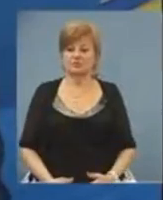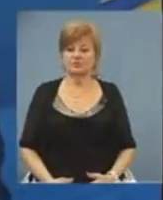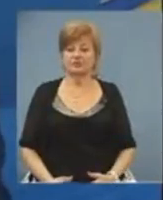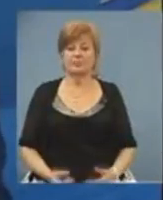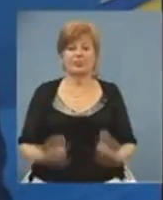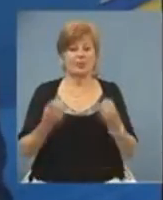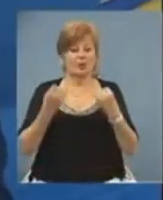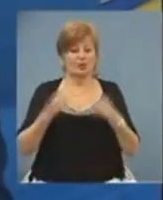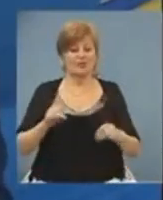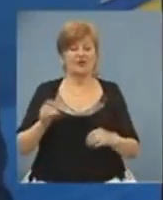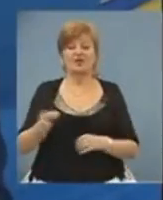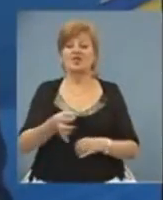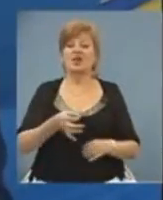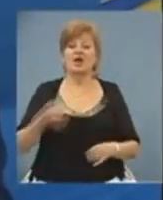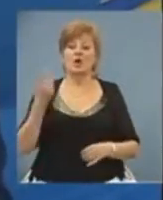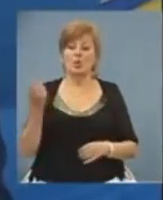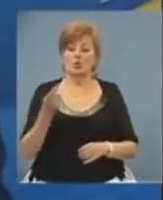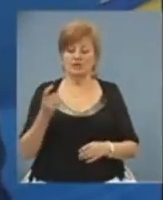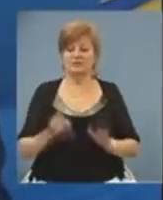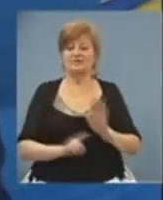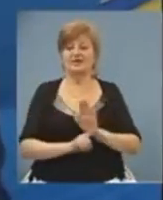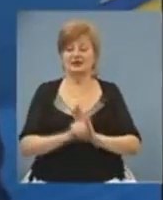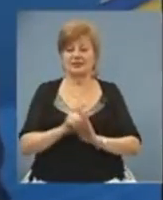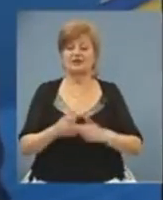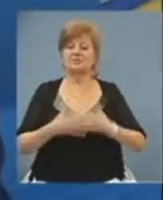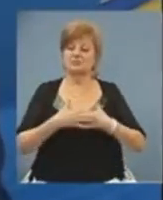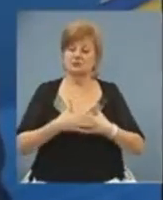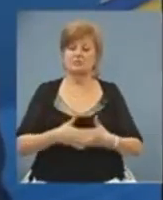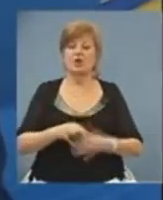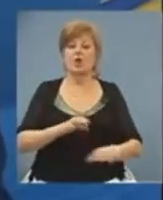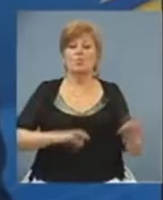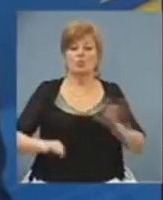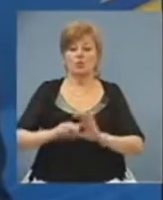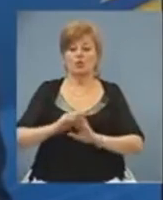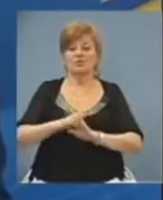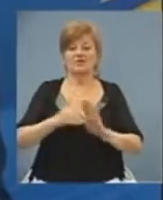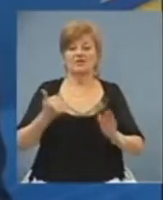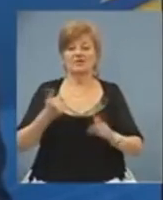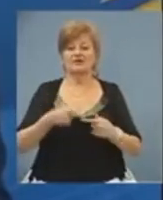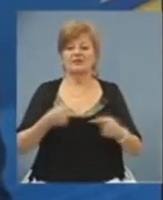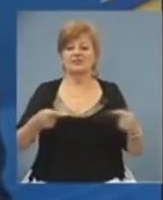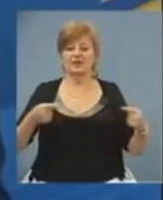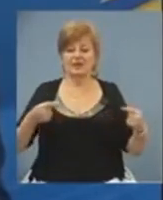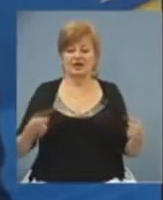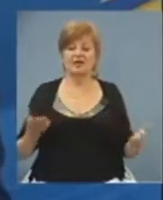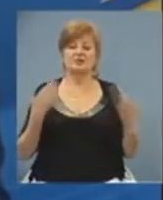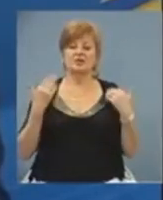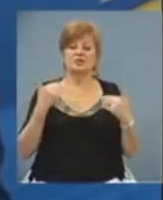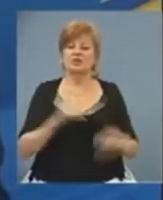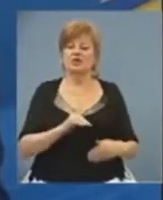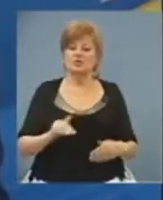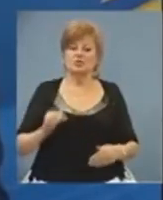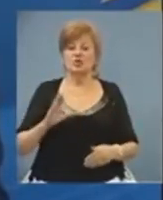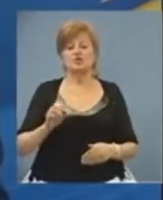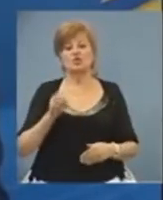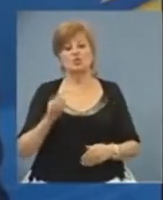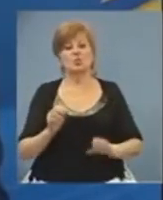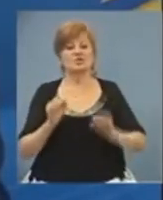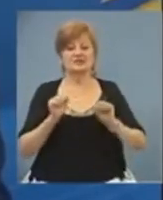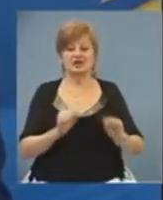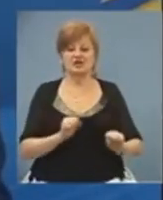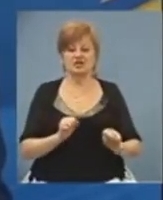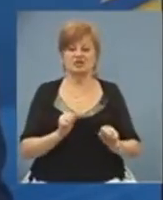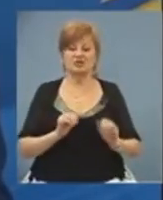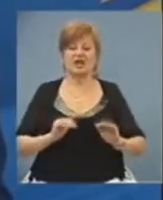Дивовижна хортиця. У Запоріжжі стартував благодійний проєкт, покликаний у різноманітнити дозвілля дітей соціально незахищених